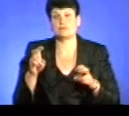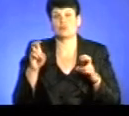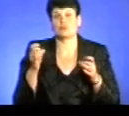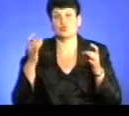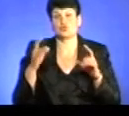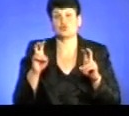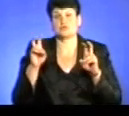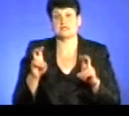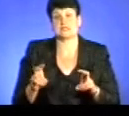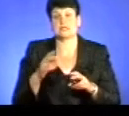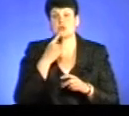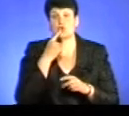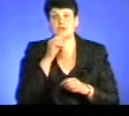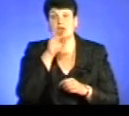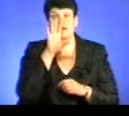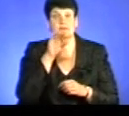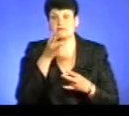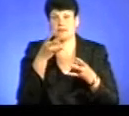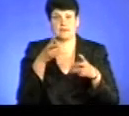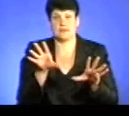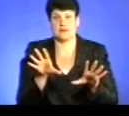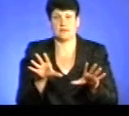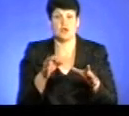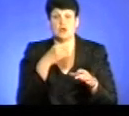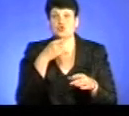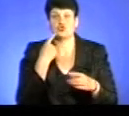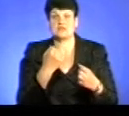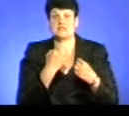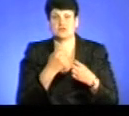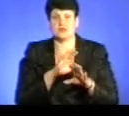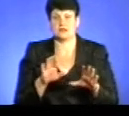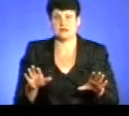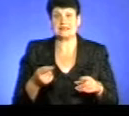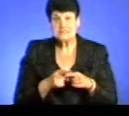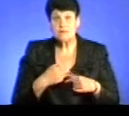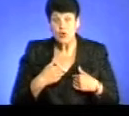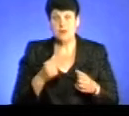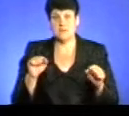сидіти, навіть рота не відкривати і нічого на свій захист не говорити. Це моє право.